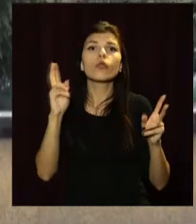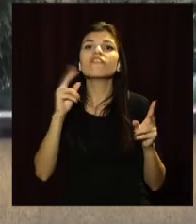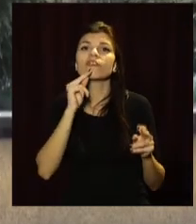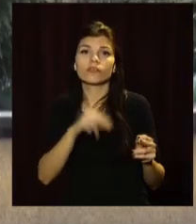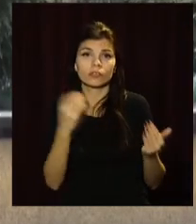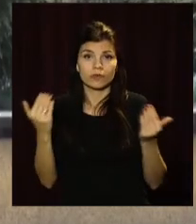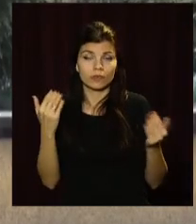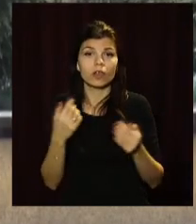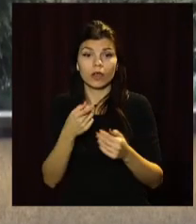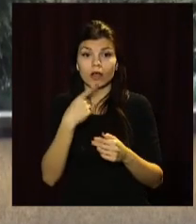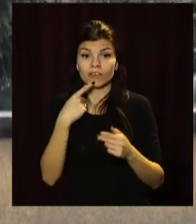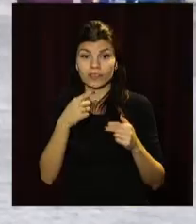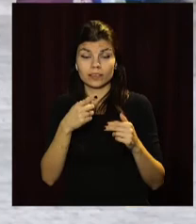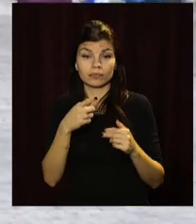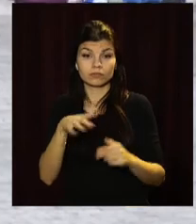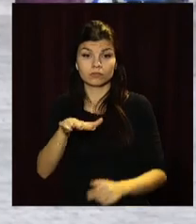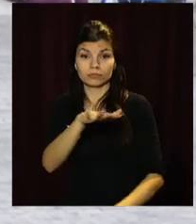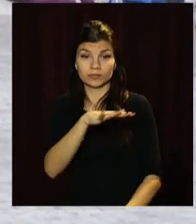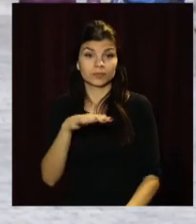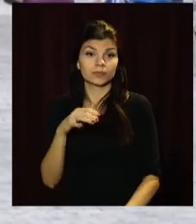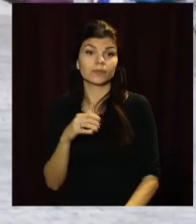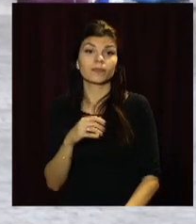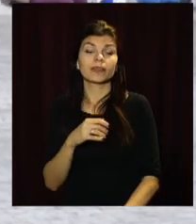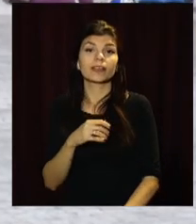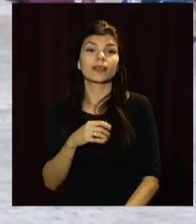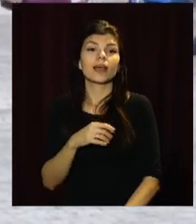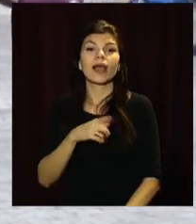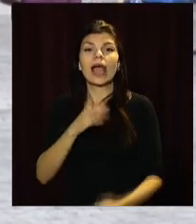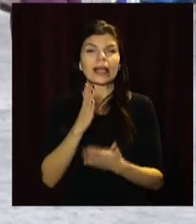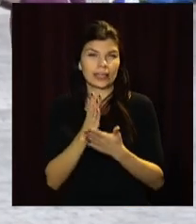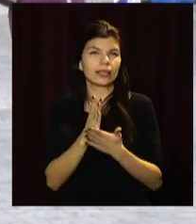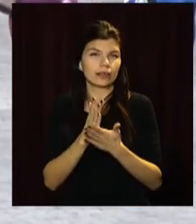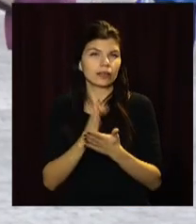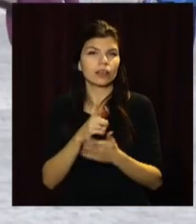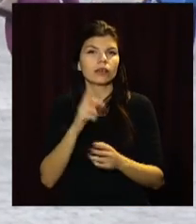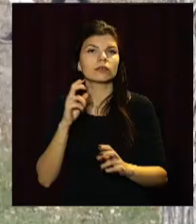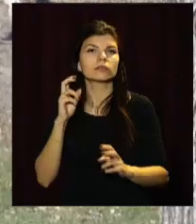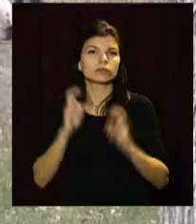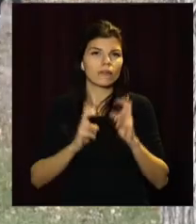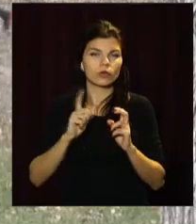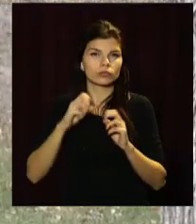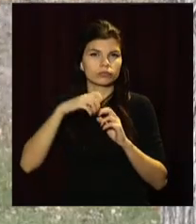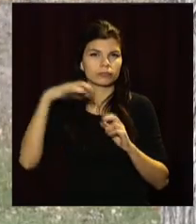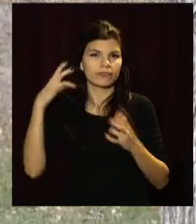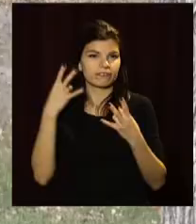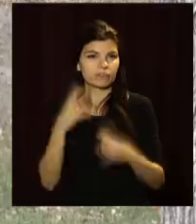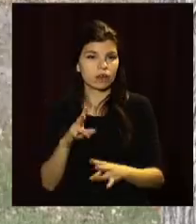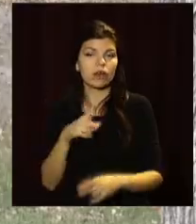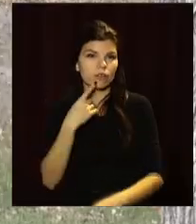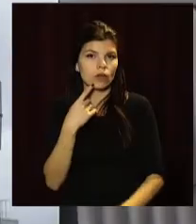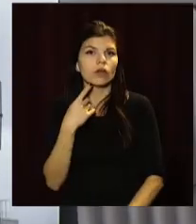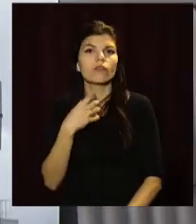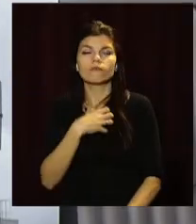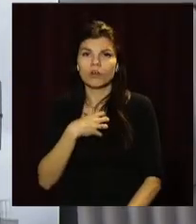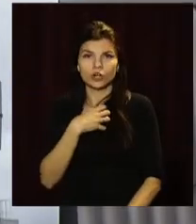поталік від Дніпровського металургійного заводу, який грішить шкідливими викидами. У міськраді кажуть, такі періодичні моніторинги у найближчі п'ять років